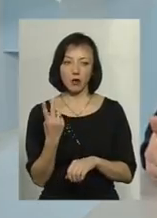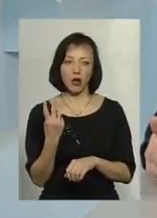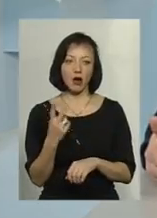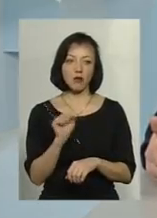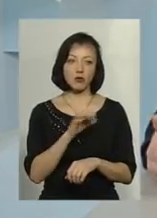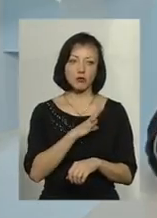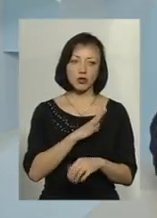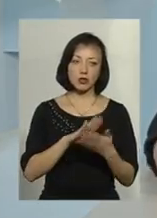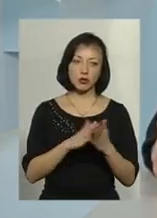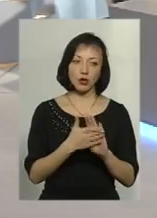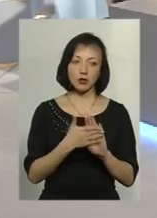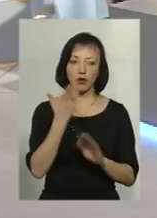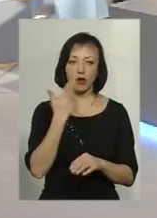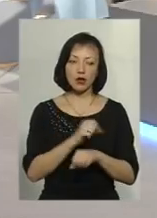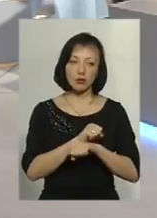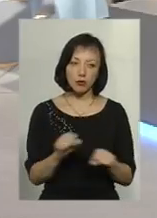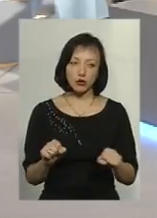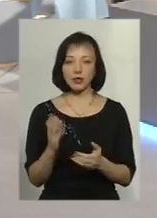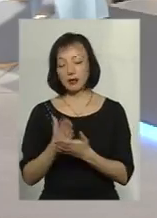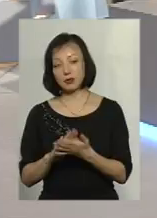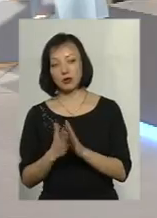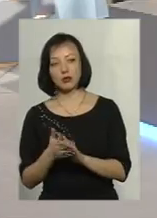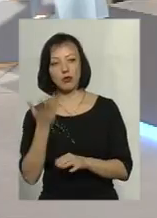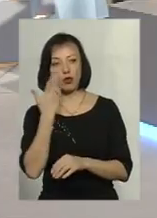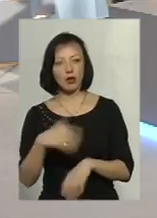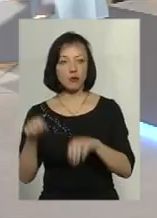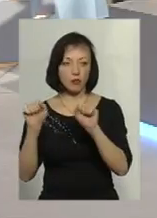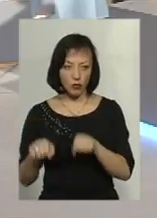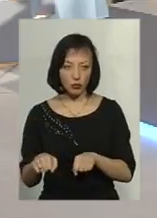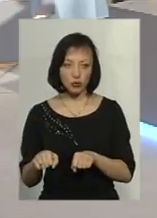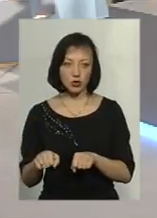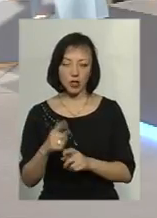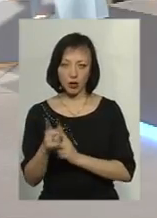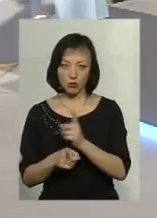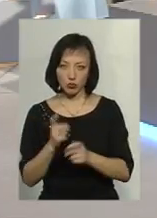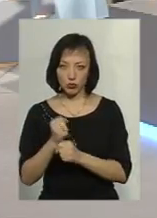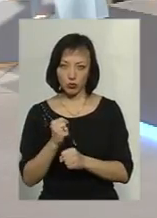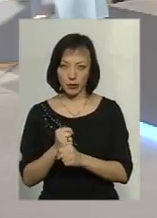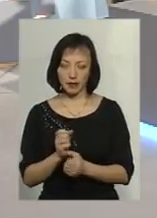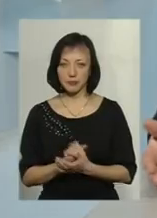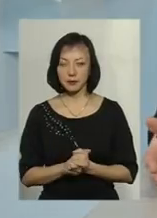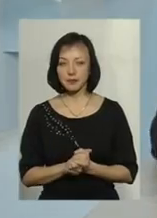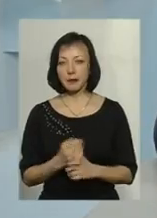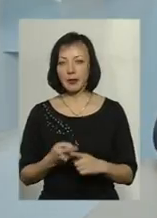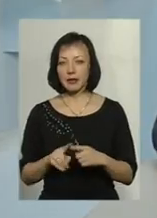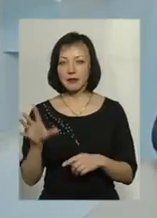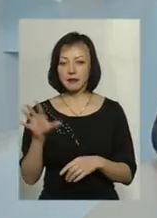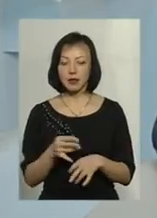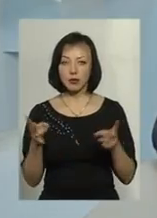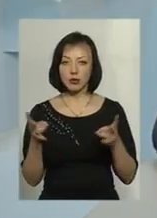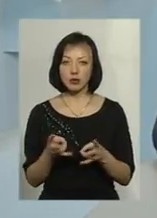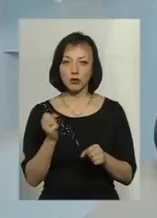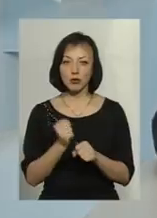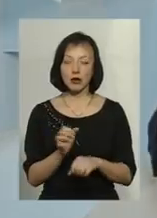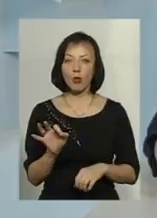Може ситуація бути, коли не можна, і може ситуація бути, коли можна певною реконструкцією робити. Це все потрібно робити